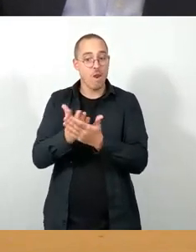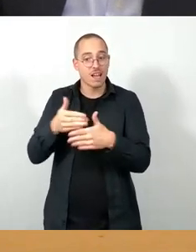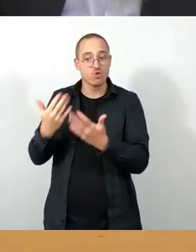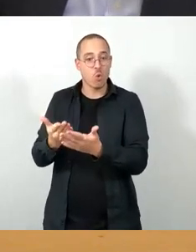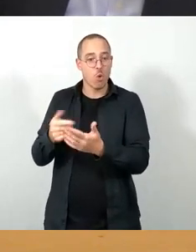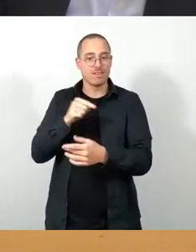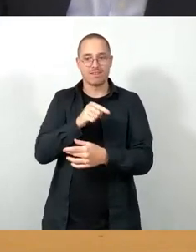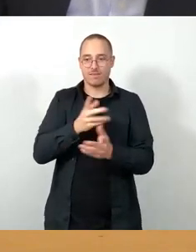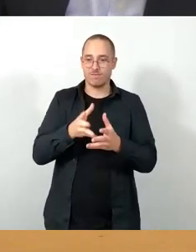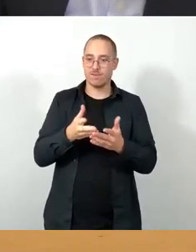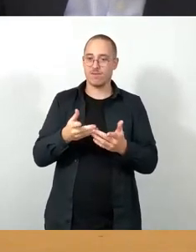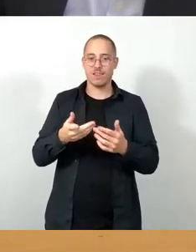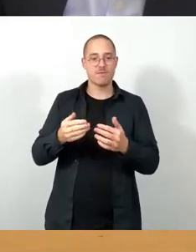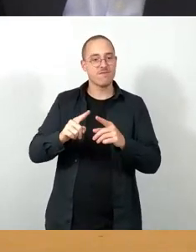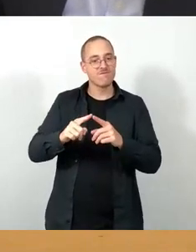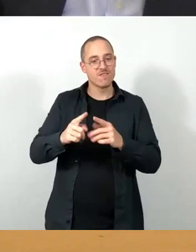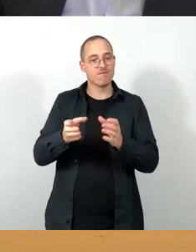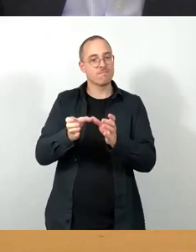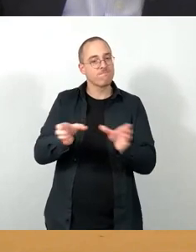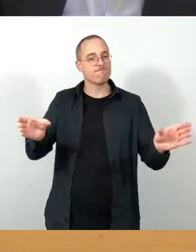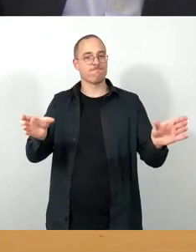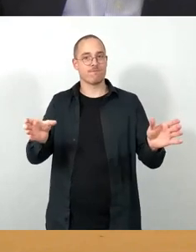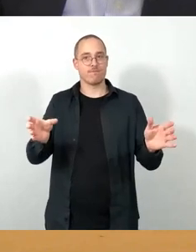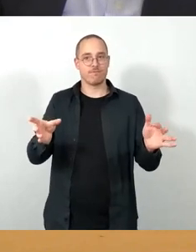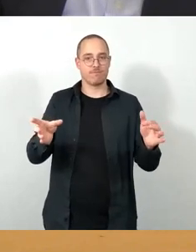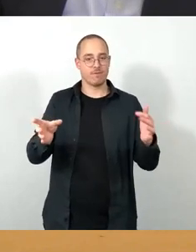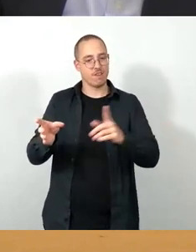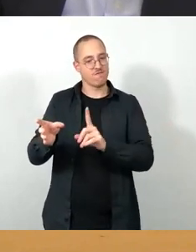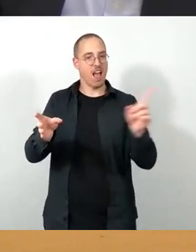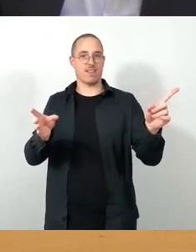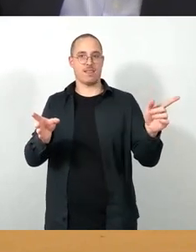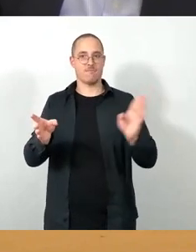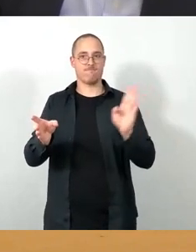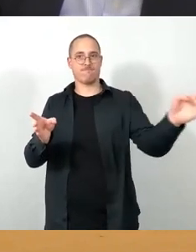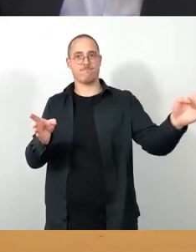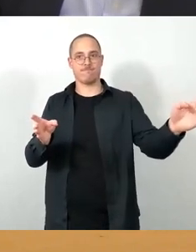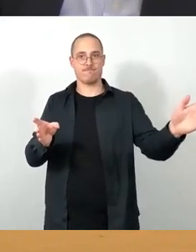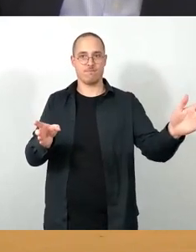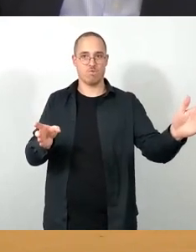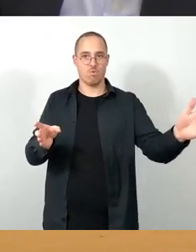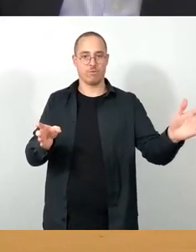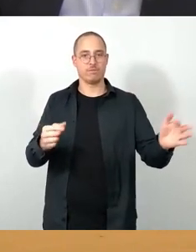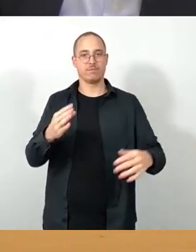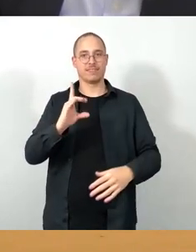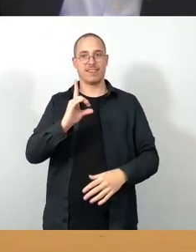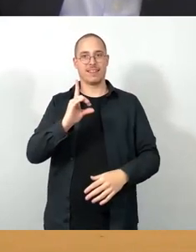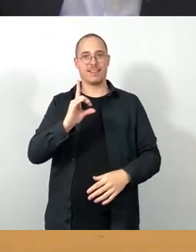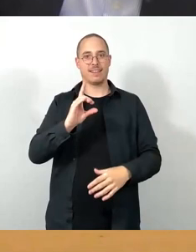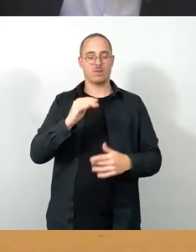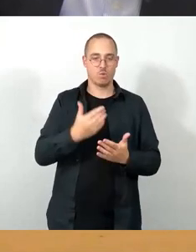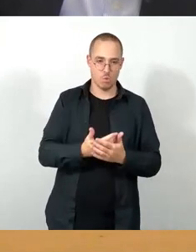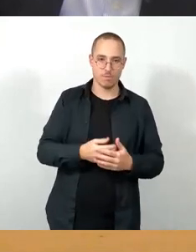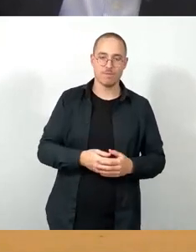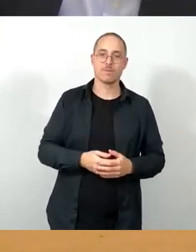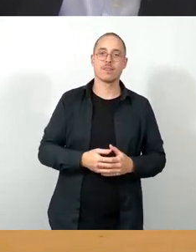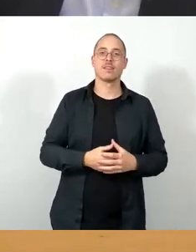Wenn der keine Mehrheit hat, bekommt dann der Ersetzungsantrag mit CDU. Wenn der keine Mehrheit hat, stimmen wir dann über